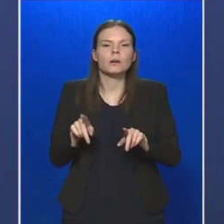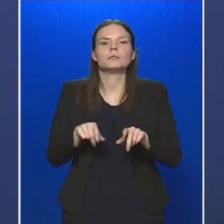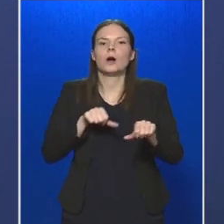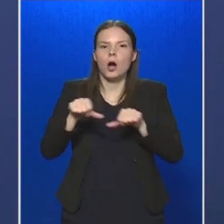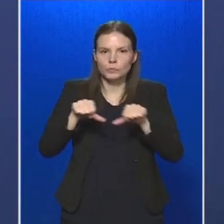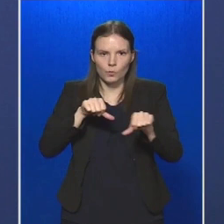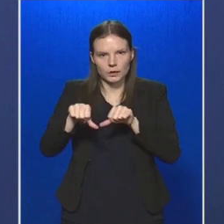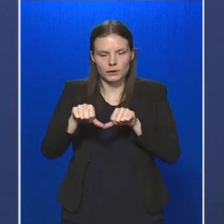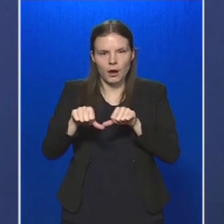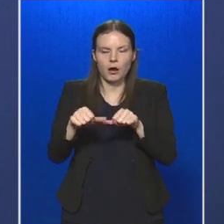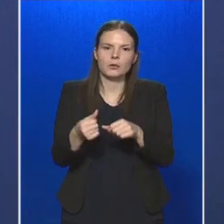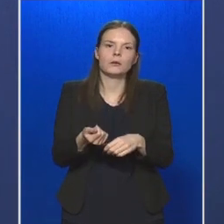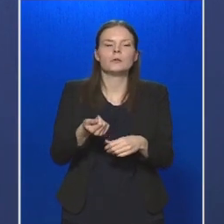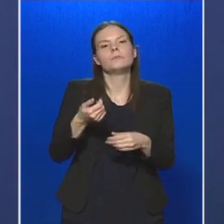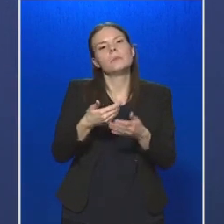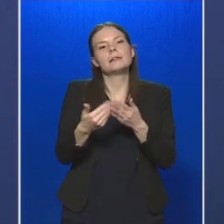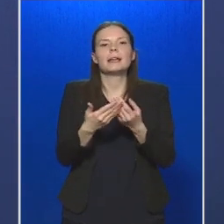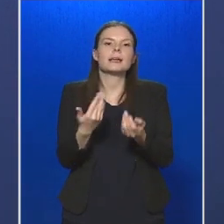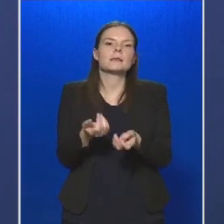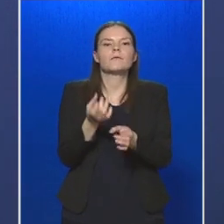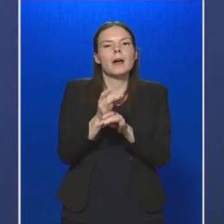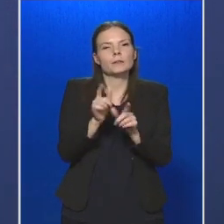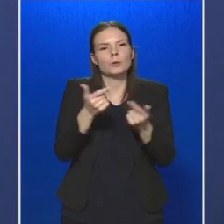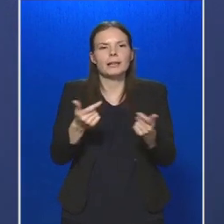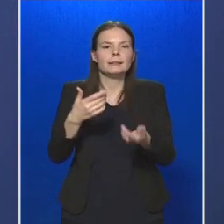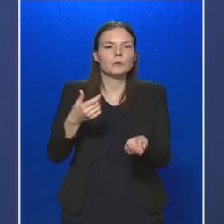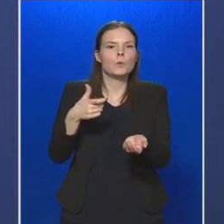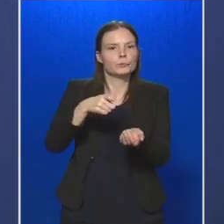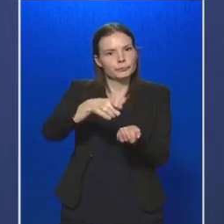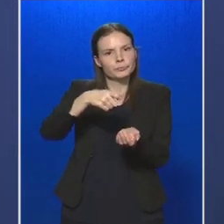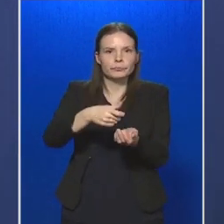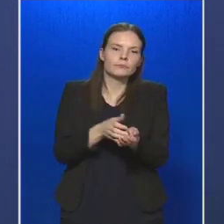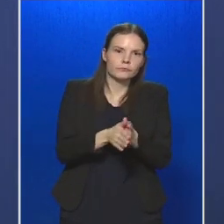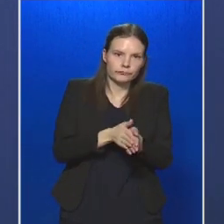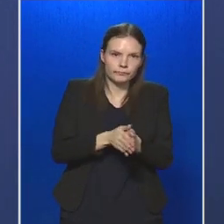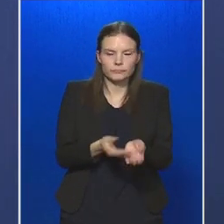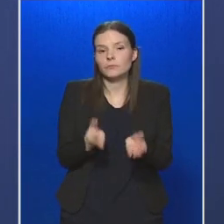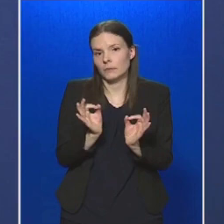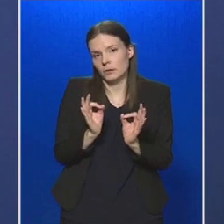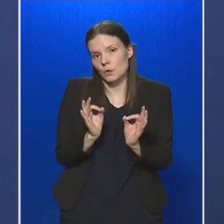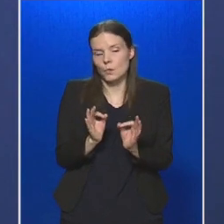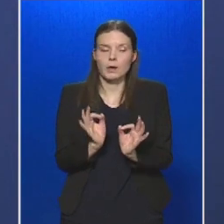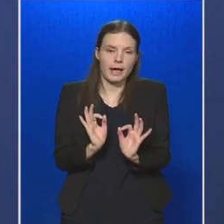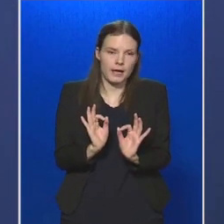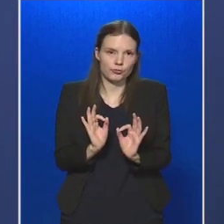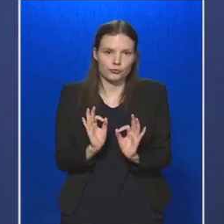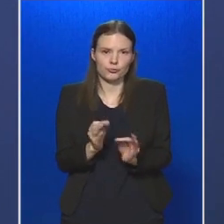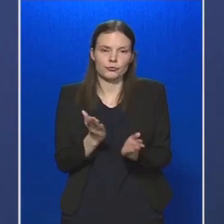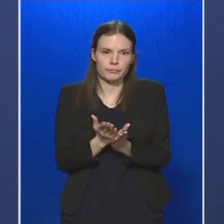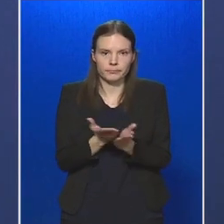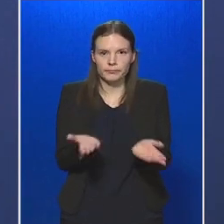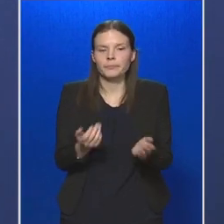készfertőtlenítőket, és ez egy nagyon helyes gyakorlat most a járványos időszakban.